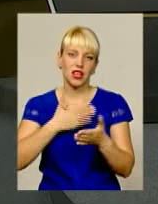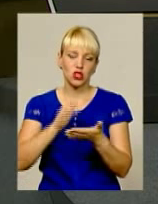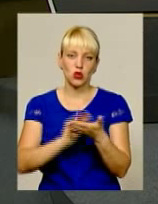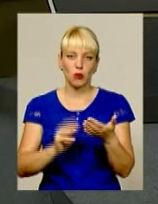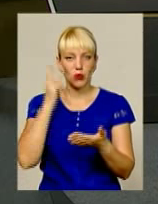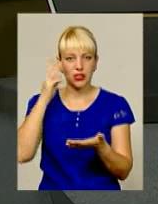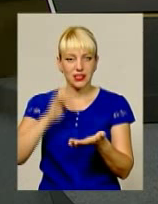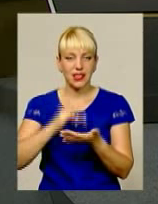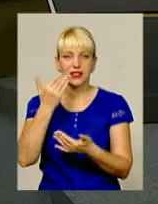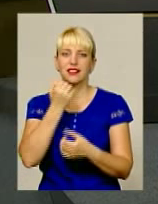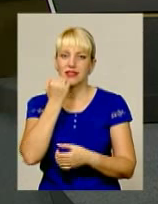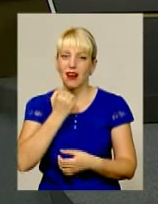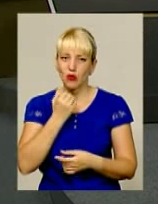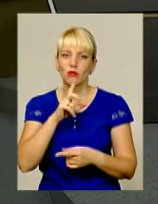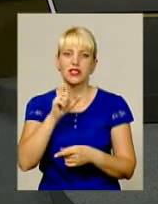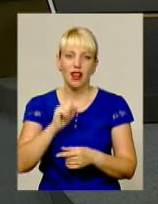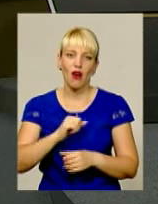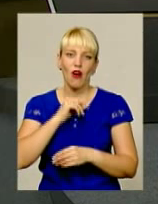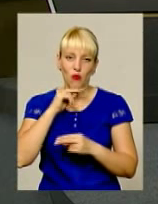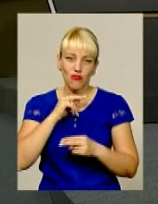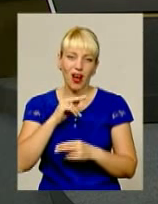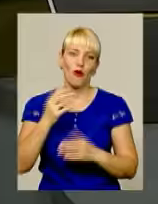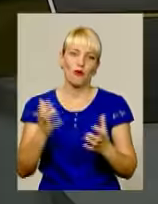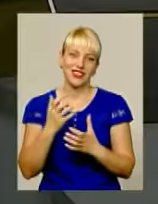«Поділля-Центр». Дякуємо вам за увагу і бережіть себе.